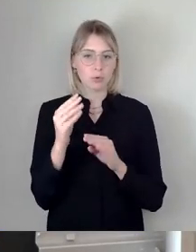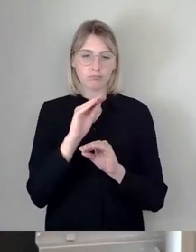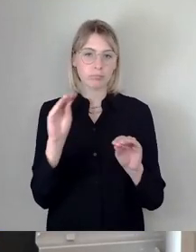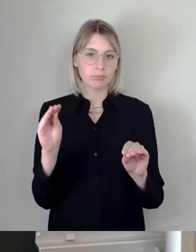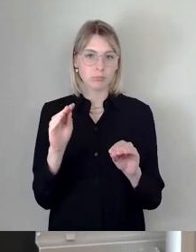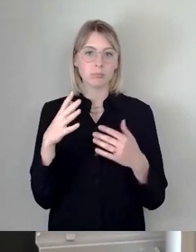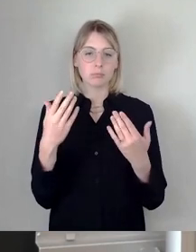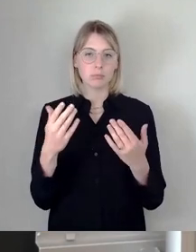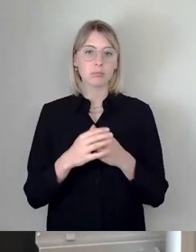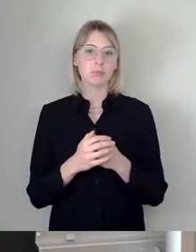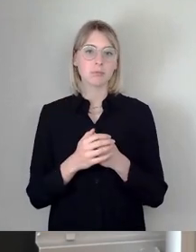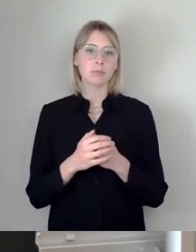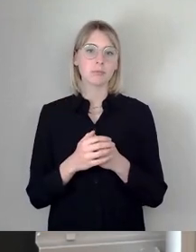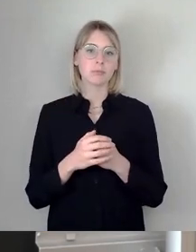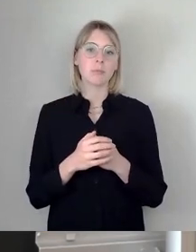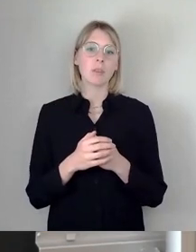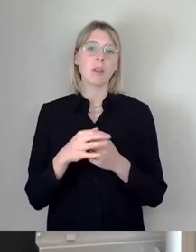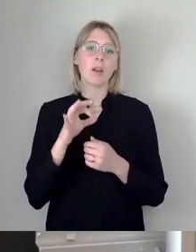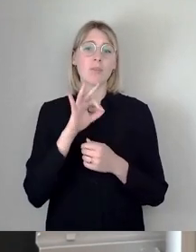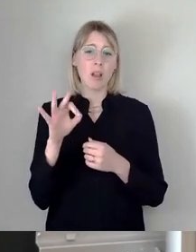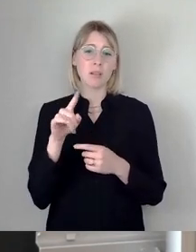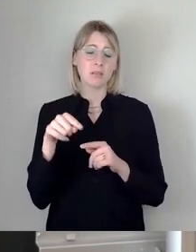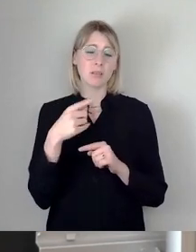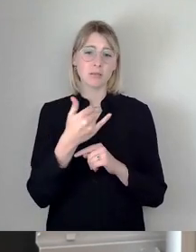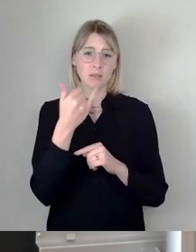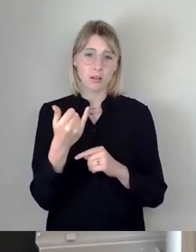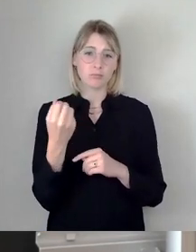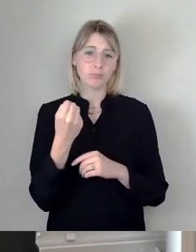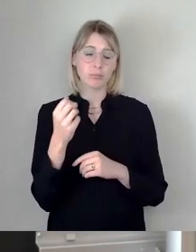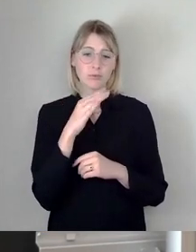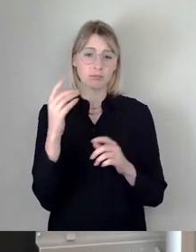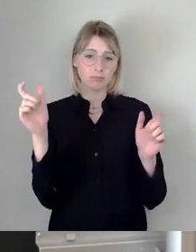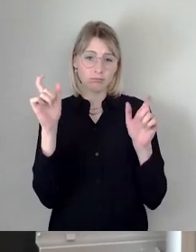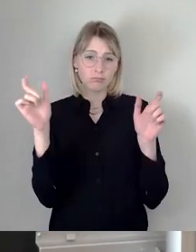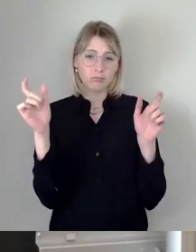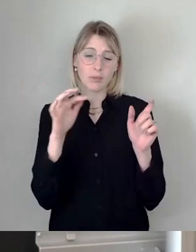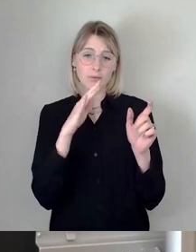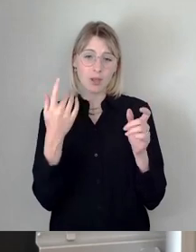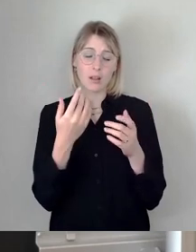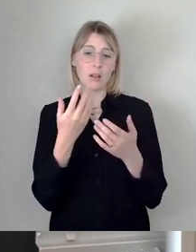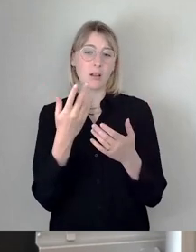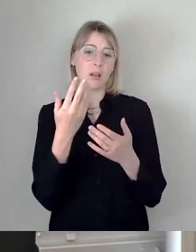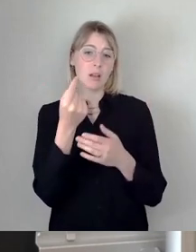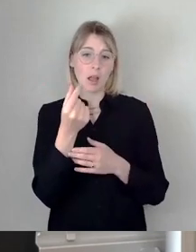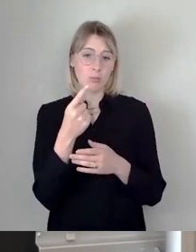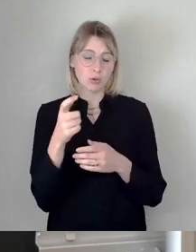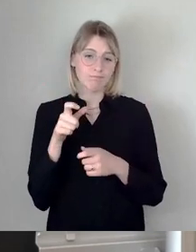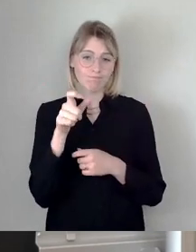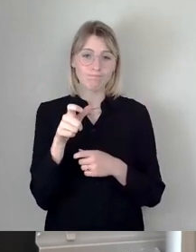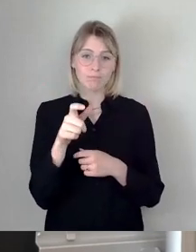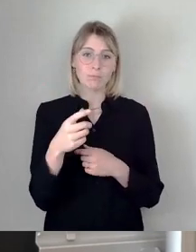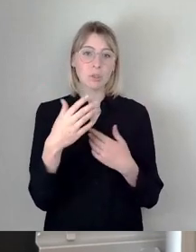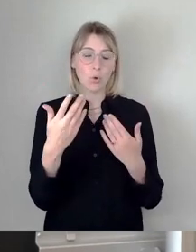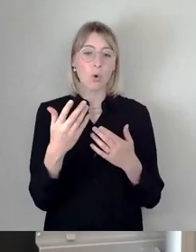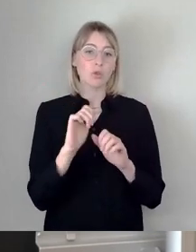nächstes Jahr ein sehr großes Ereignis, was leider auch eine ganze Menge Geld kostet. Das ist leider so bei Sportgroßveranstaltungen, dass man erstmal selbst